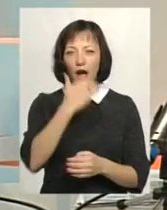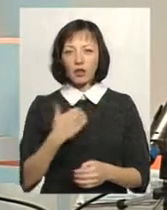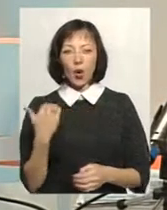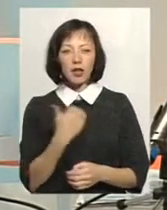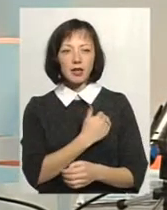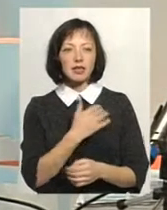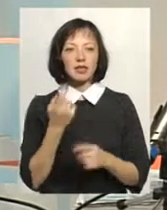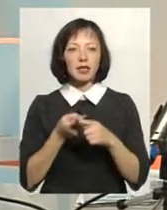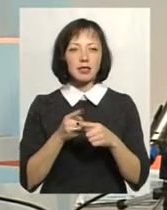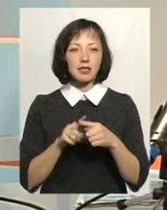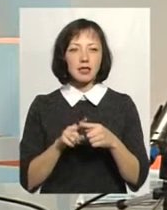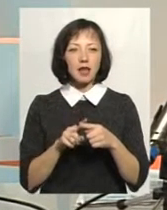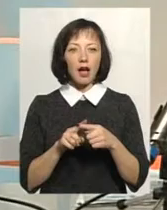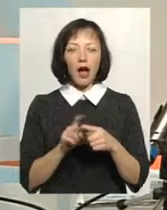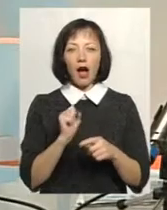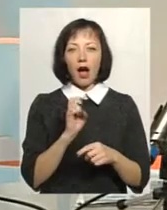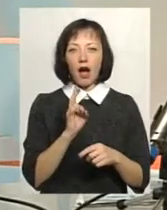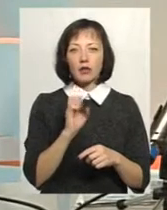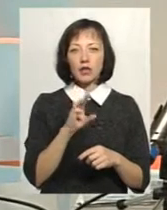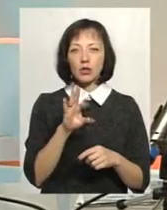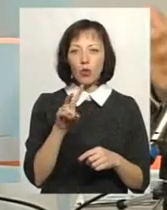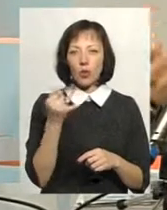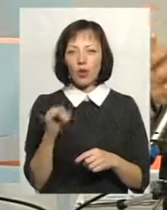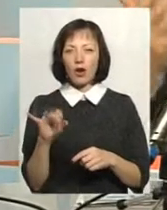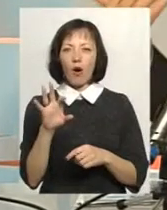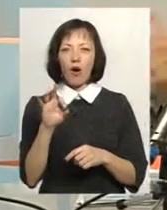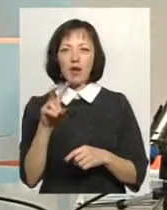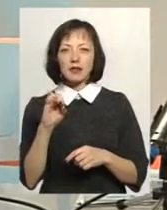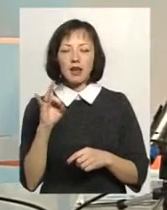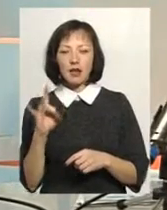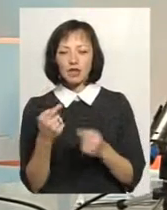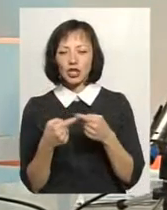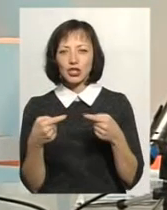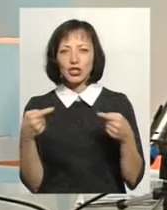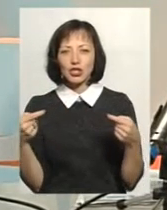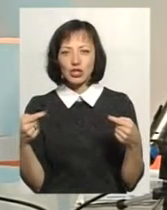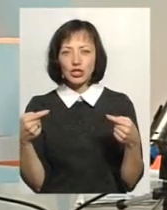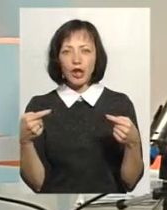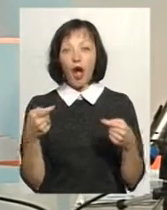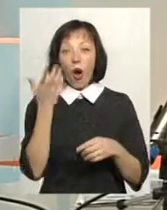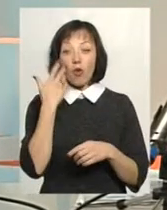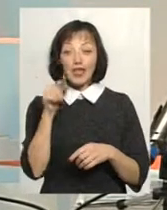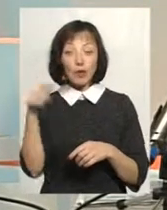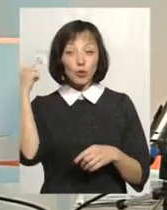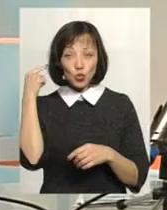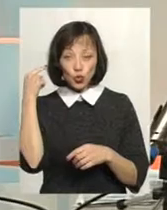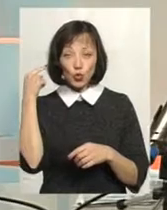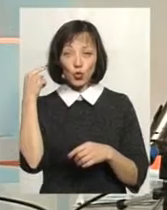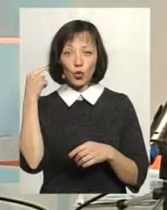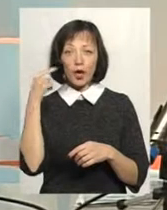отця Анатолія, Олександра, і інших, чи з інших православних церков, і коли я там чую